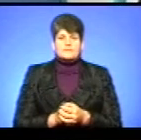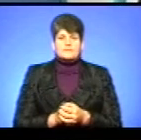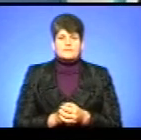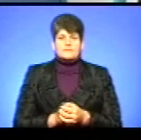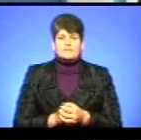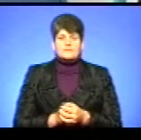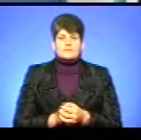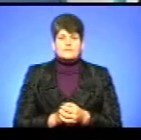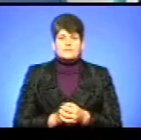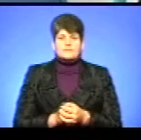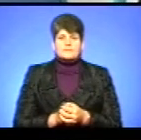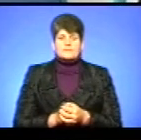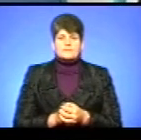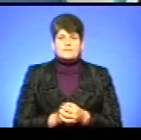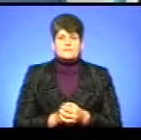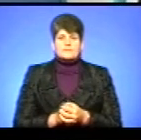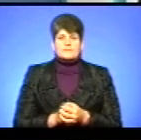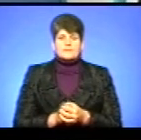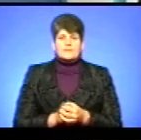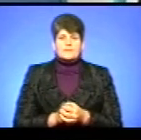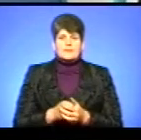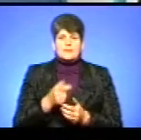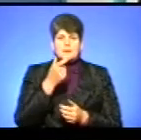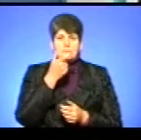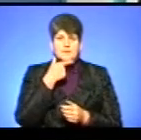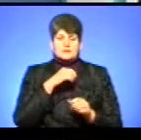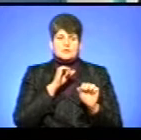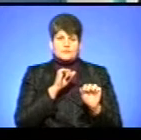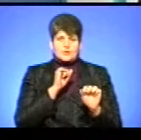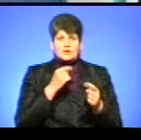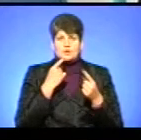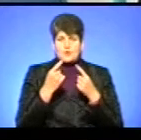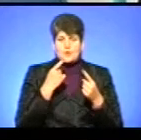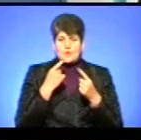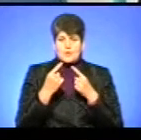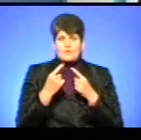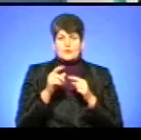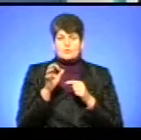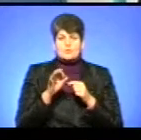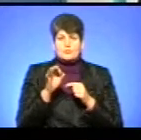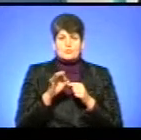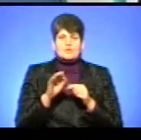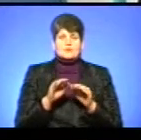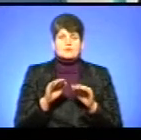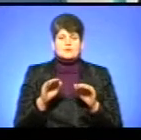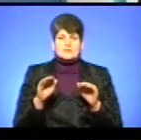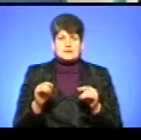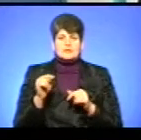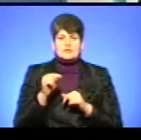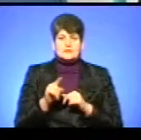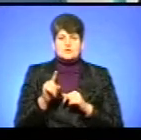Ну, от пан адвокат говорить про дітей, то, що